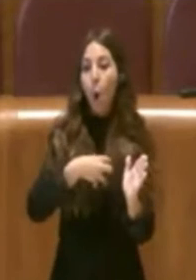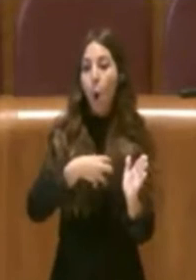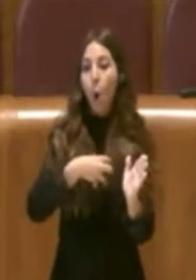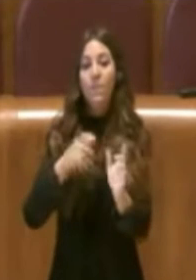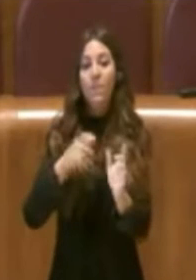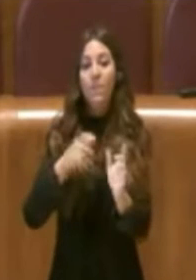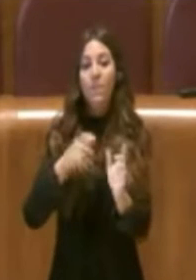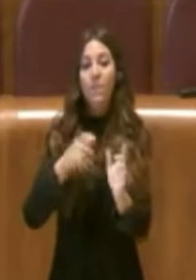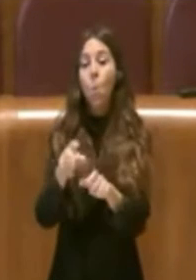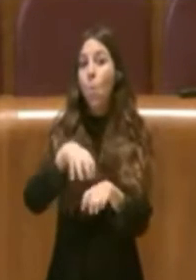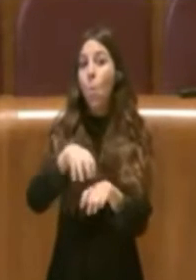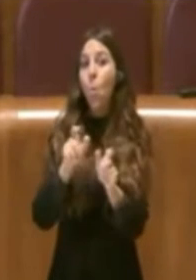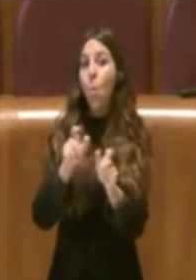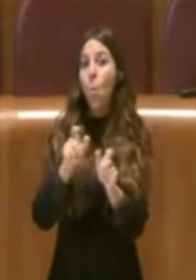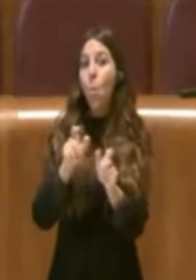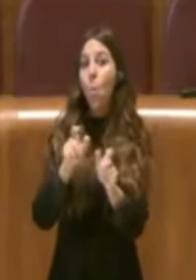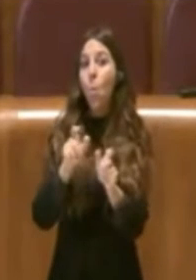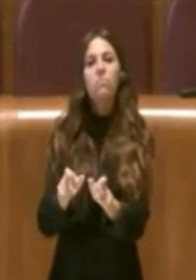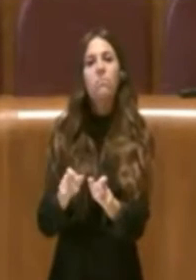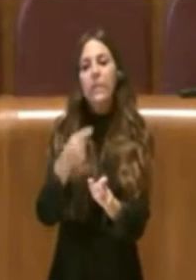ci ha chiesto di andare alla chiusura